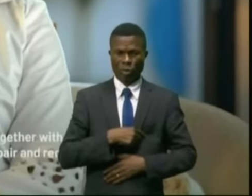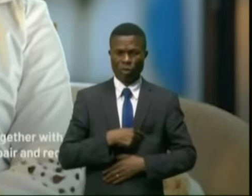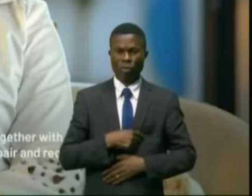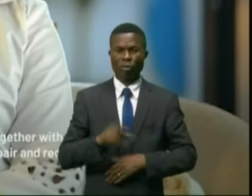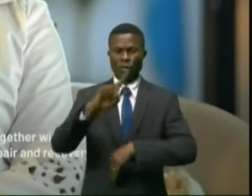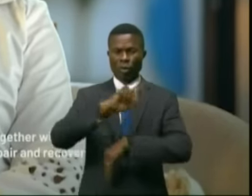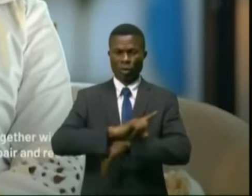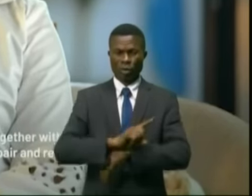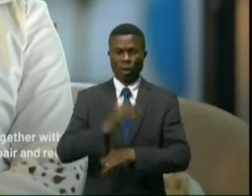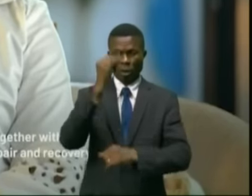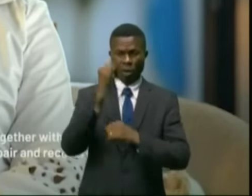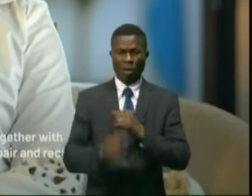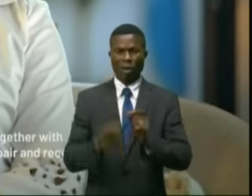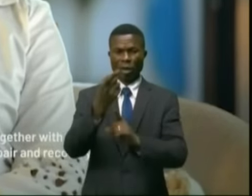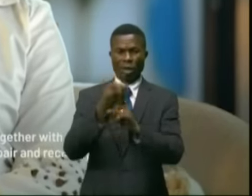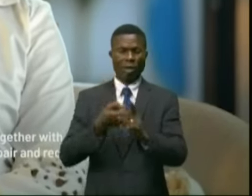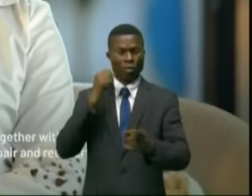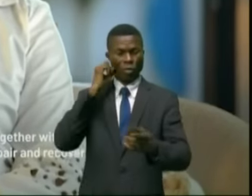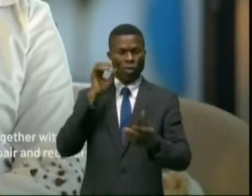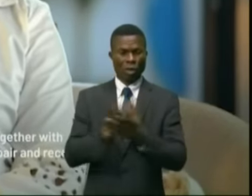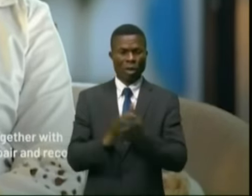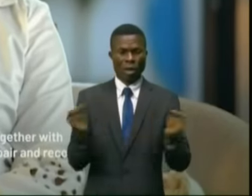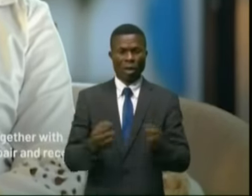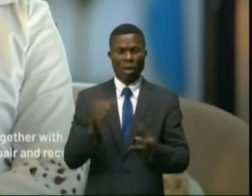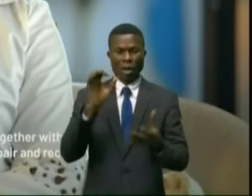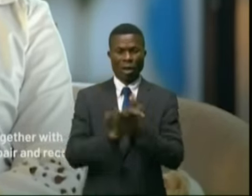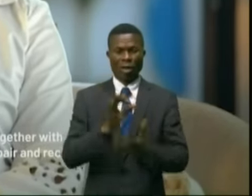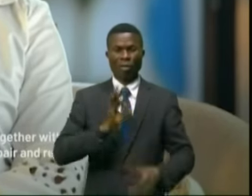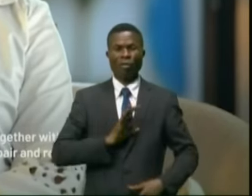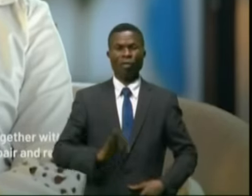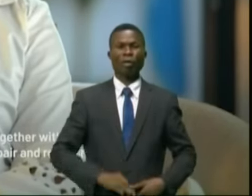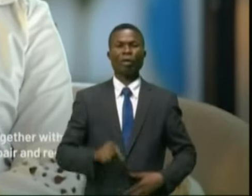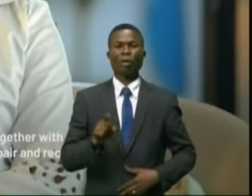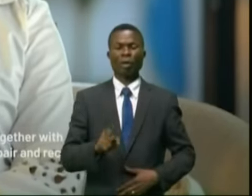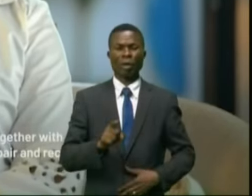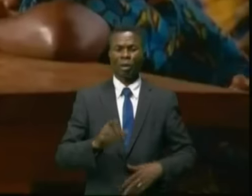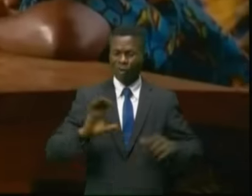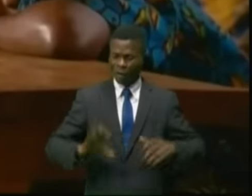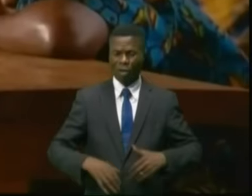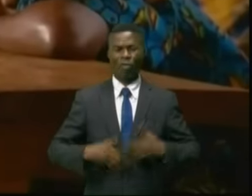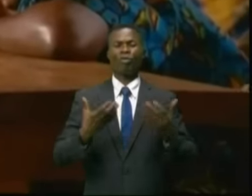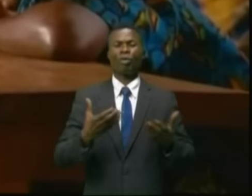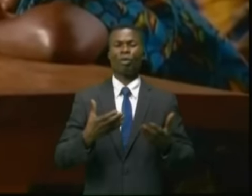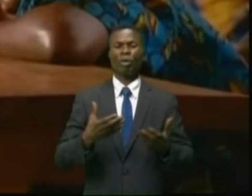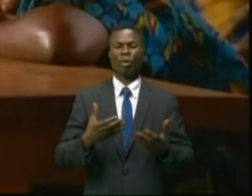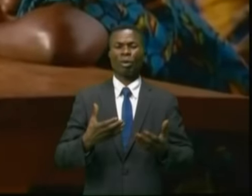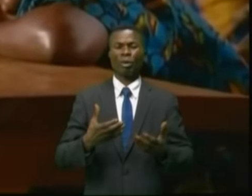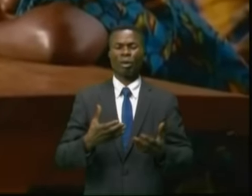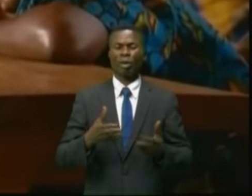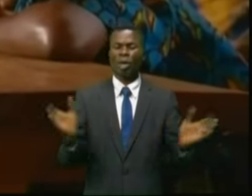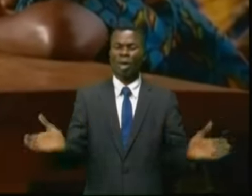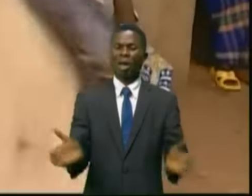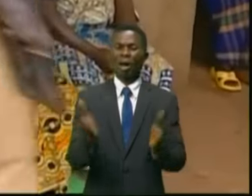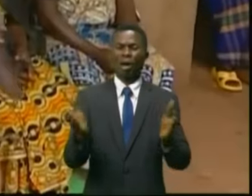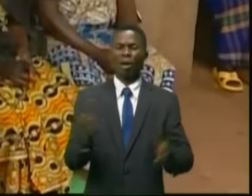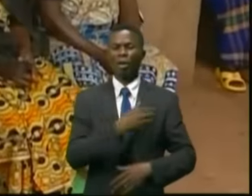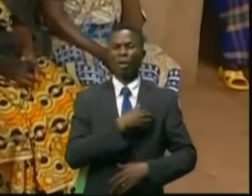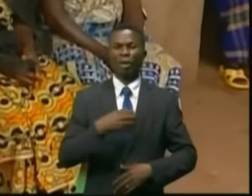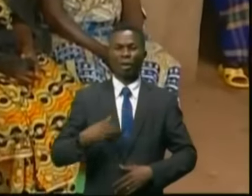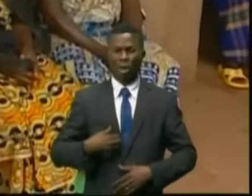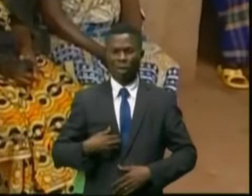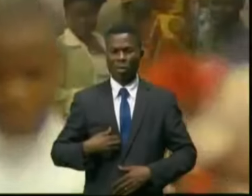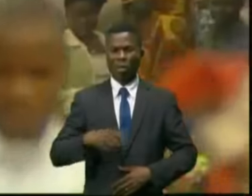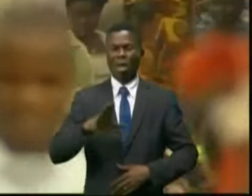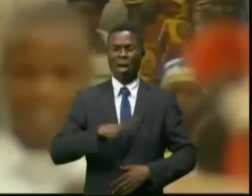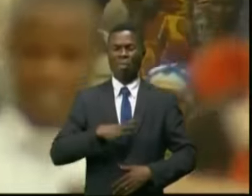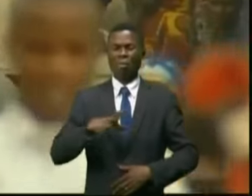'occasion de la clôture du mois de la femme Denise Nyakeru Tusekedi révoltée a tenu à réconforter ces femmes mertries